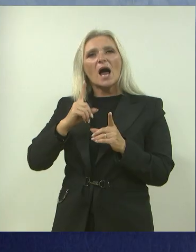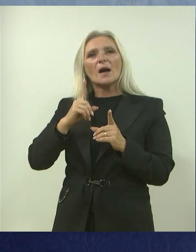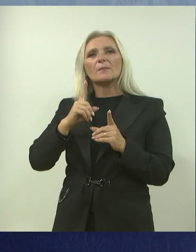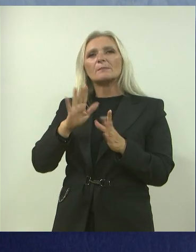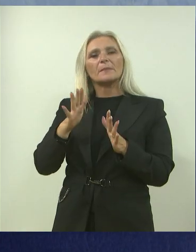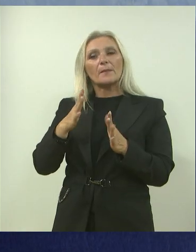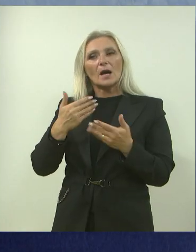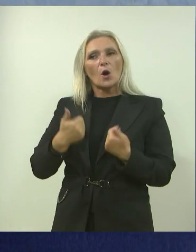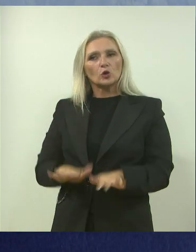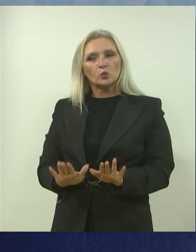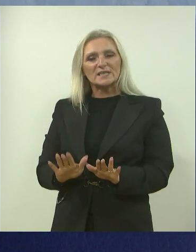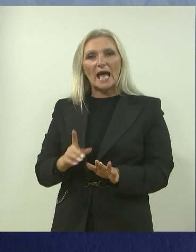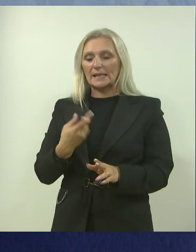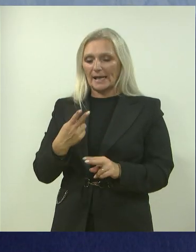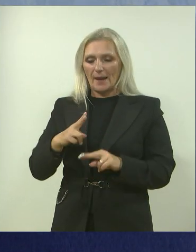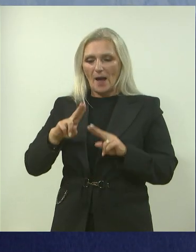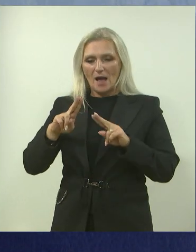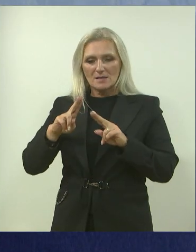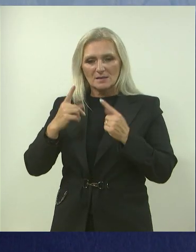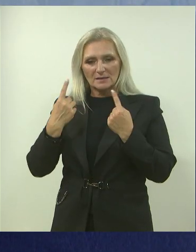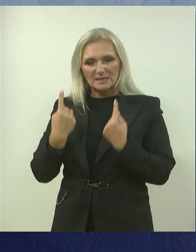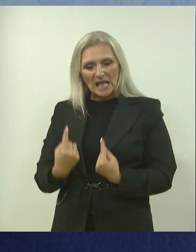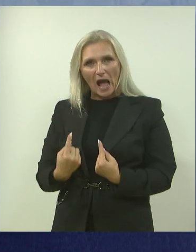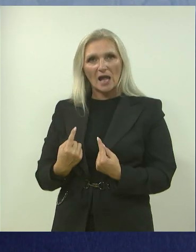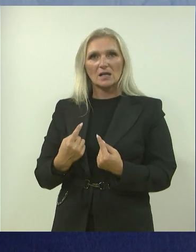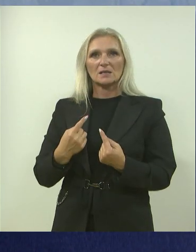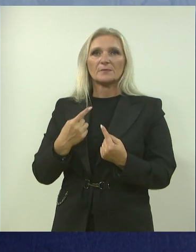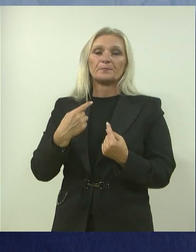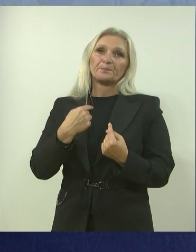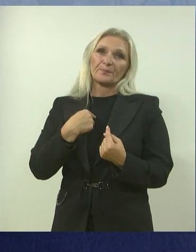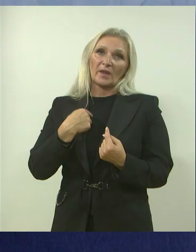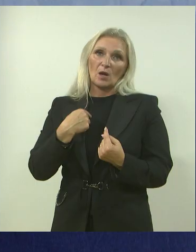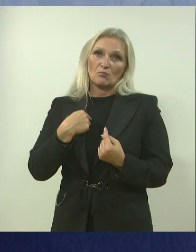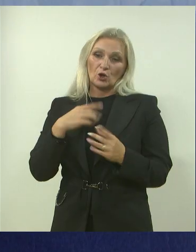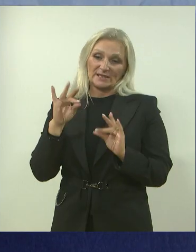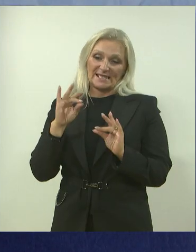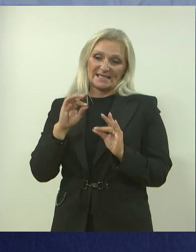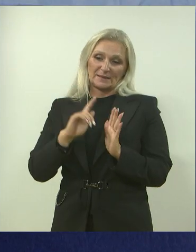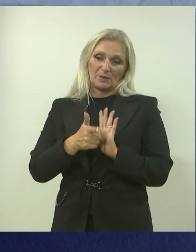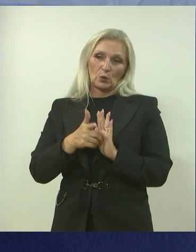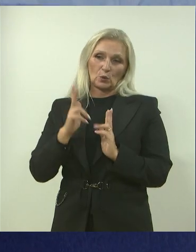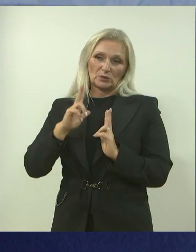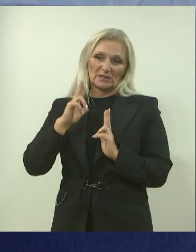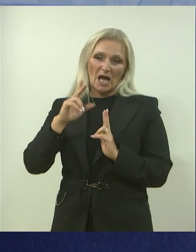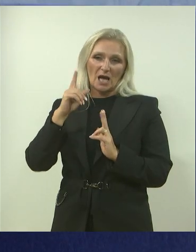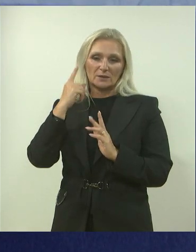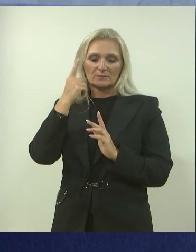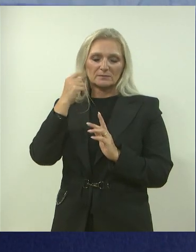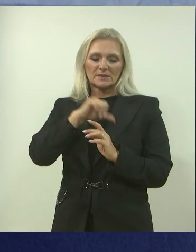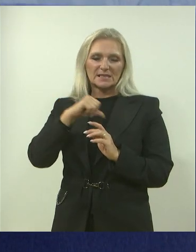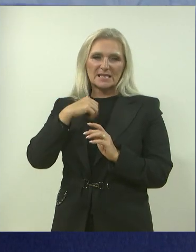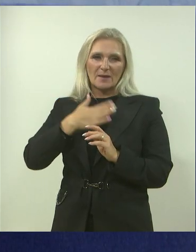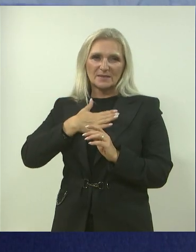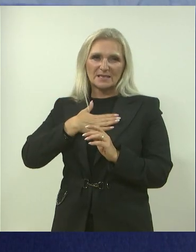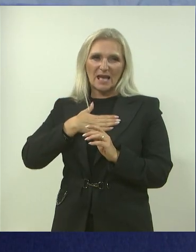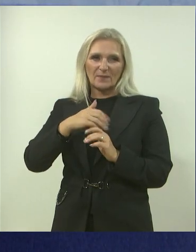nema tu sad odustajanja, nemoj stati i tako dalje. Pretečno je uvijek ta moja izvlačenja, tih deset minuta, na vic samo na sebi